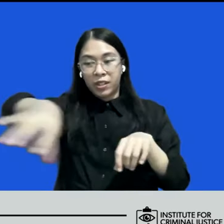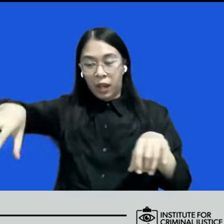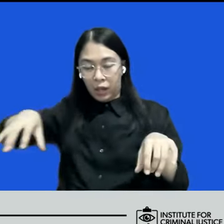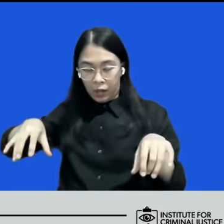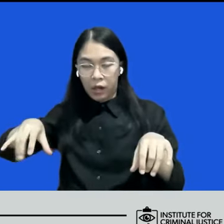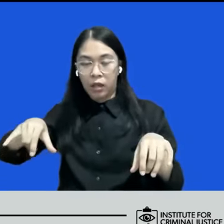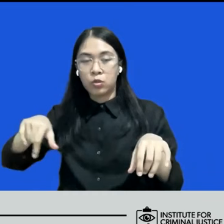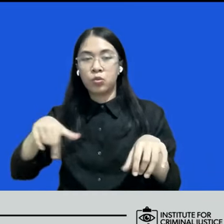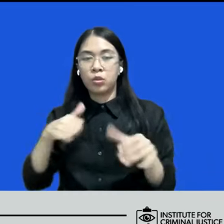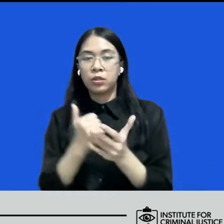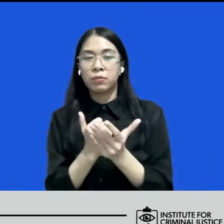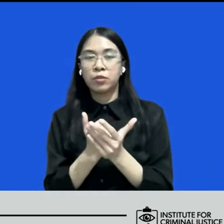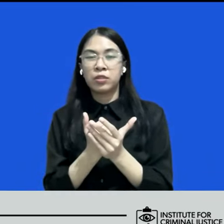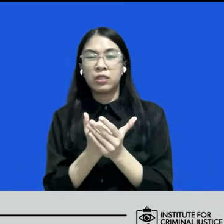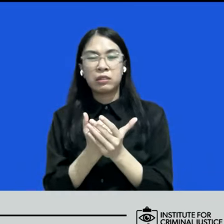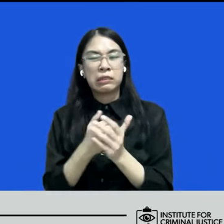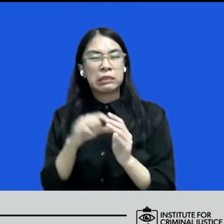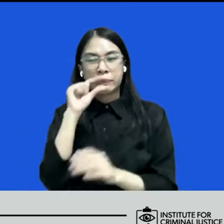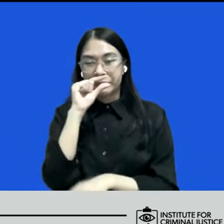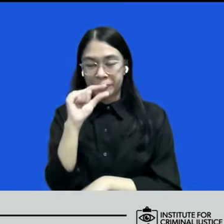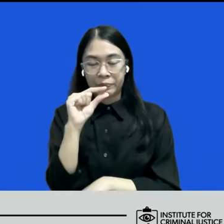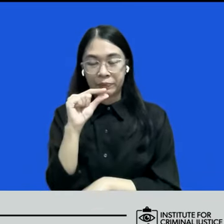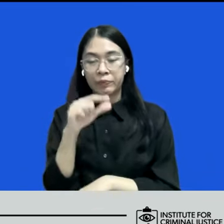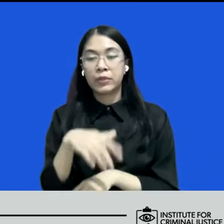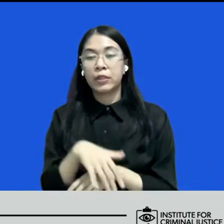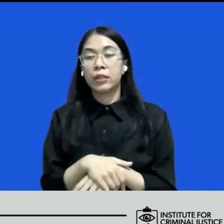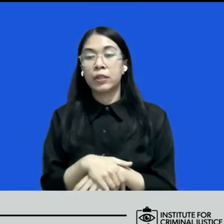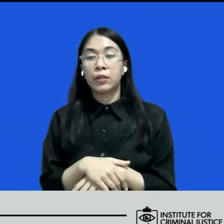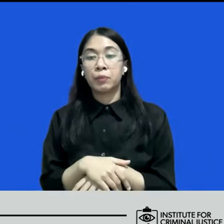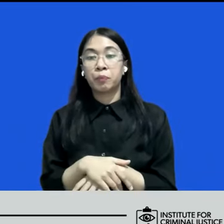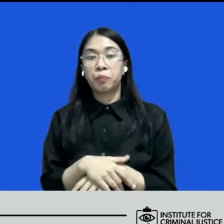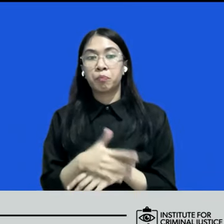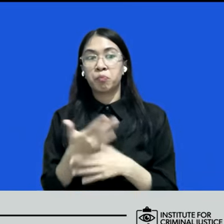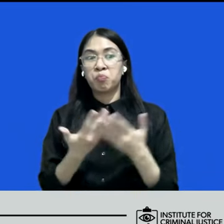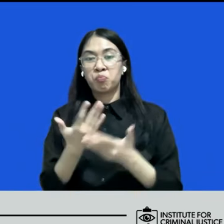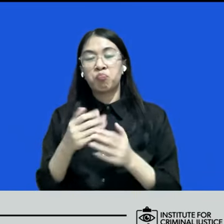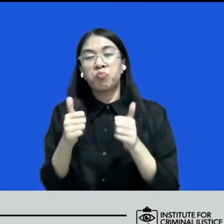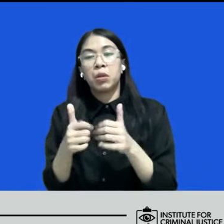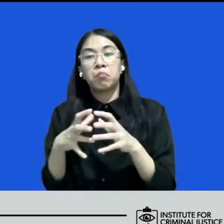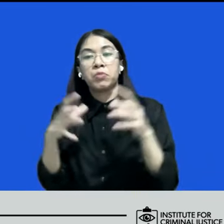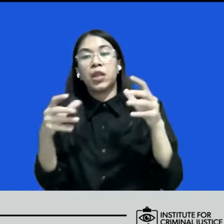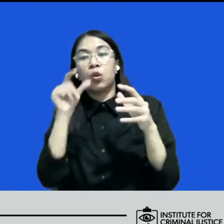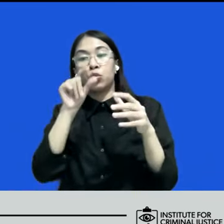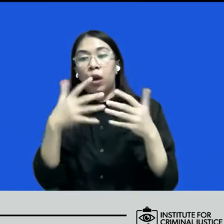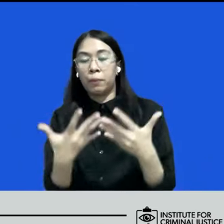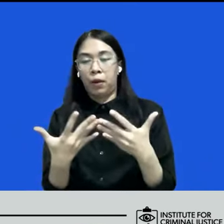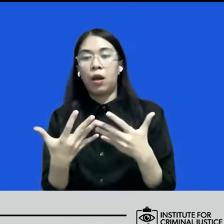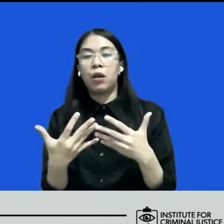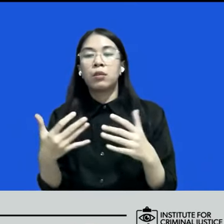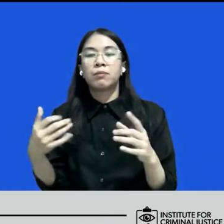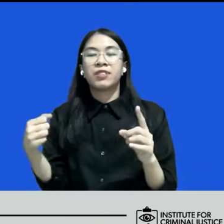sangat minim sekali dan potensinya sangat besar untuk terjadi abuse of power